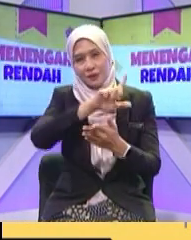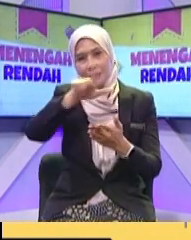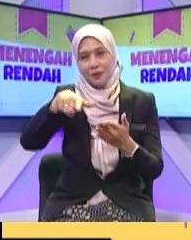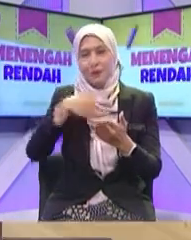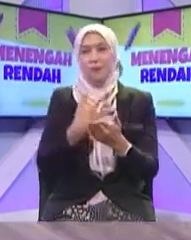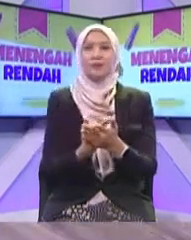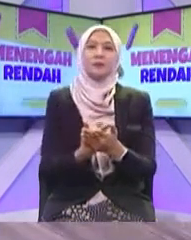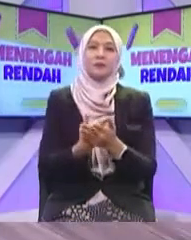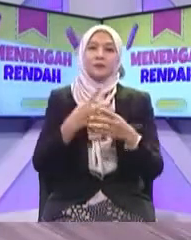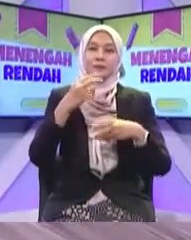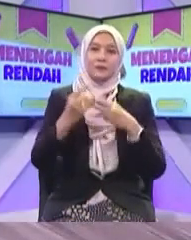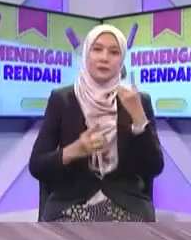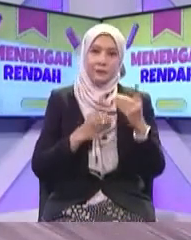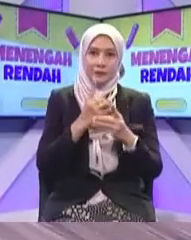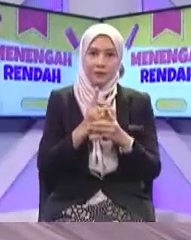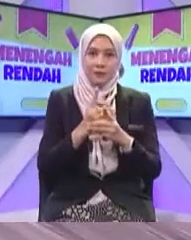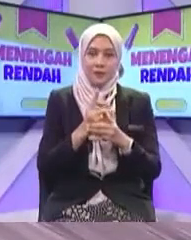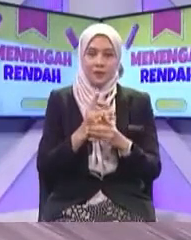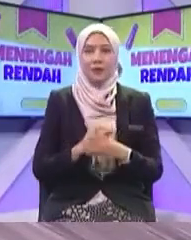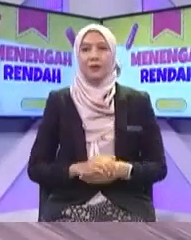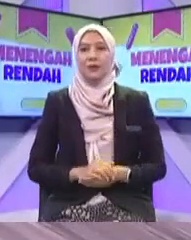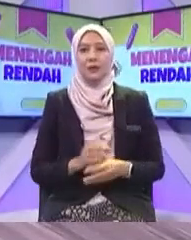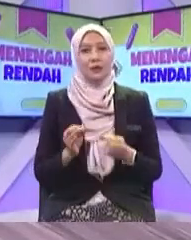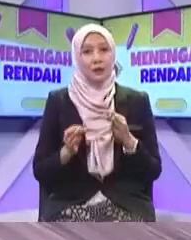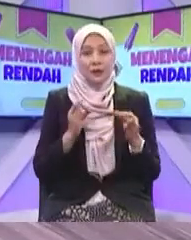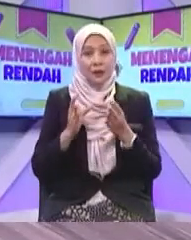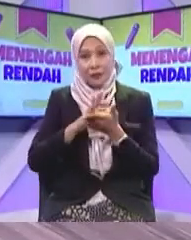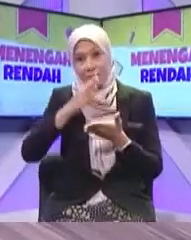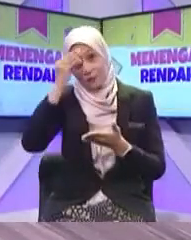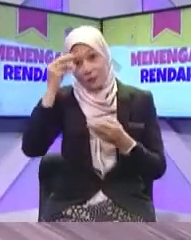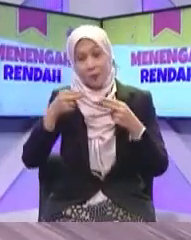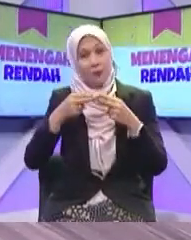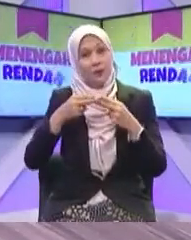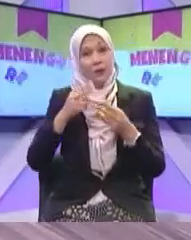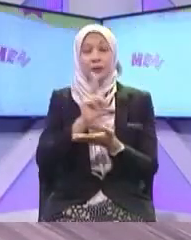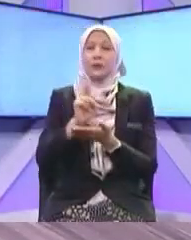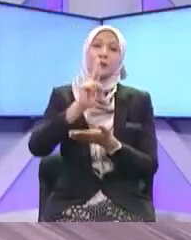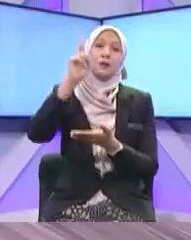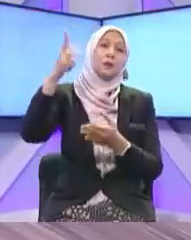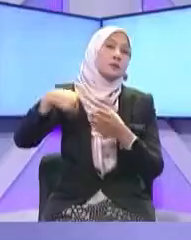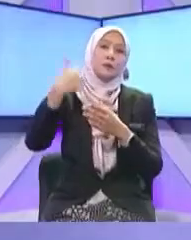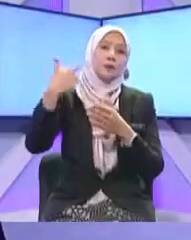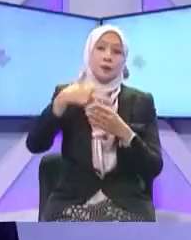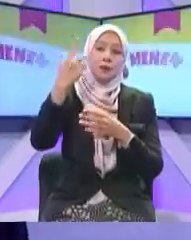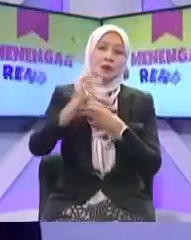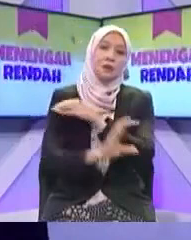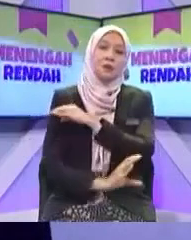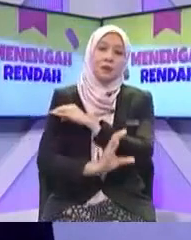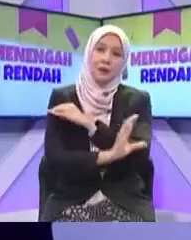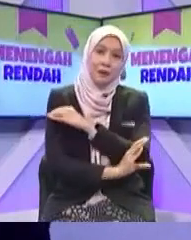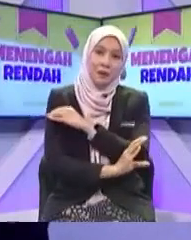negara Okey Jadi nak Berhubung dengan Ibu bapa dia Kalau rindu Rindu kan Rindu kat cikgu Okey boleh